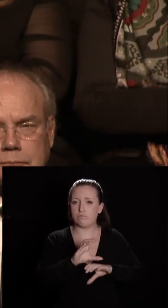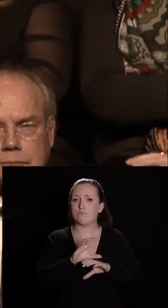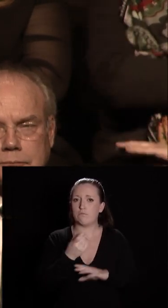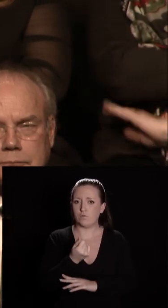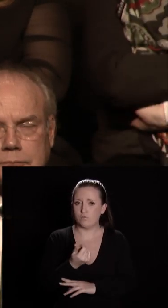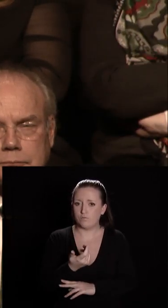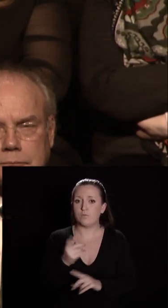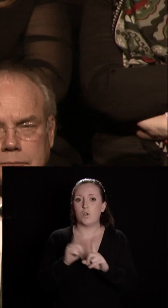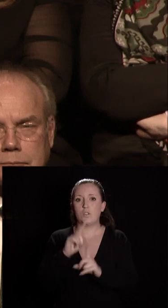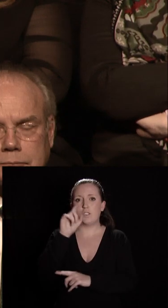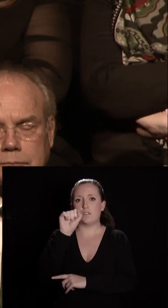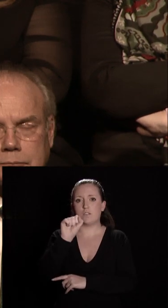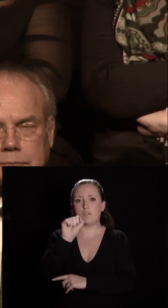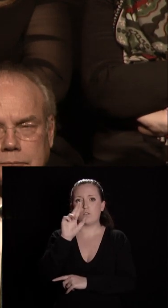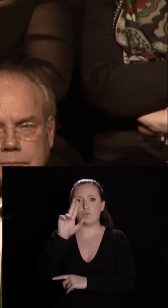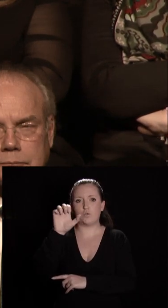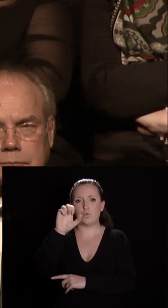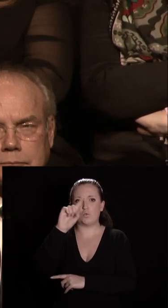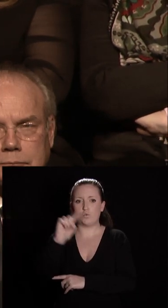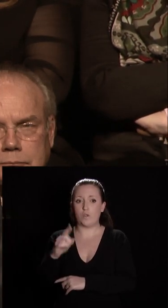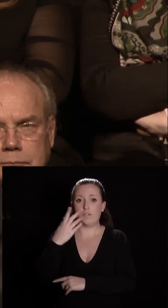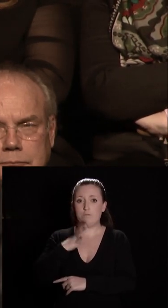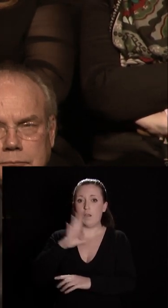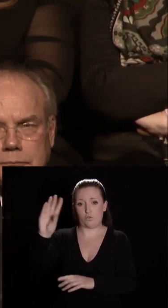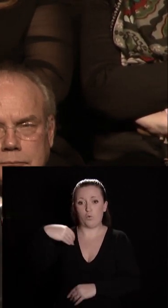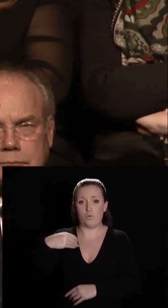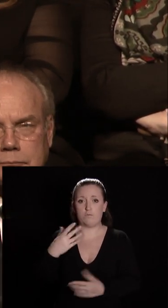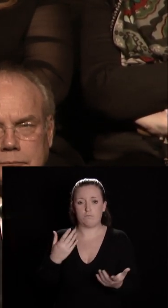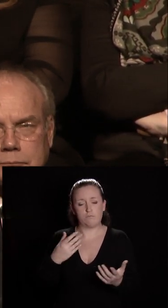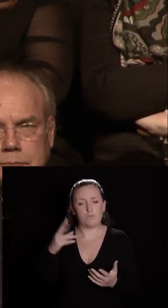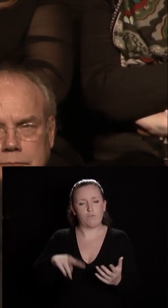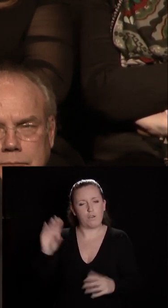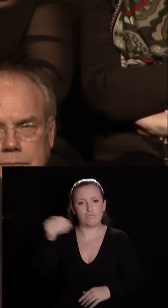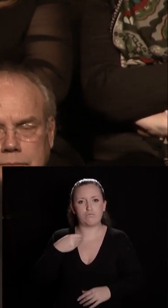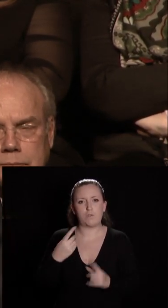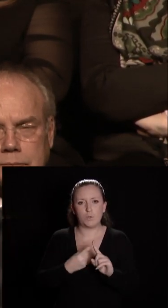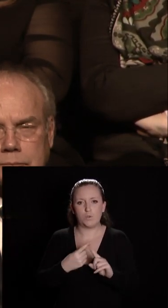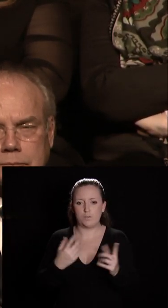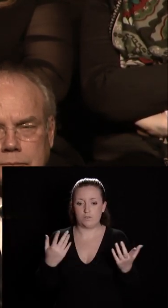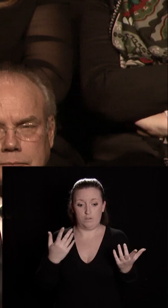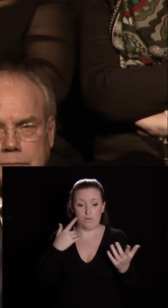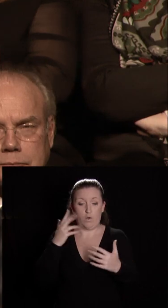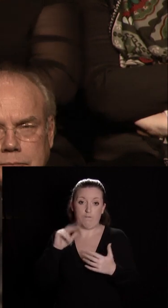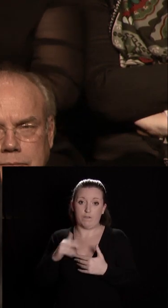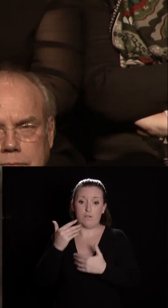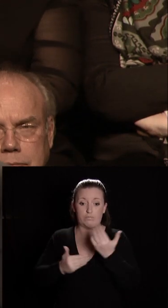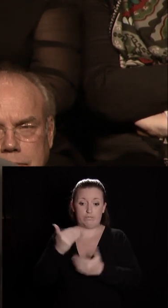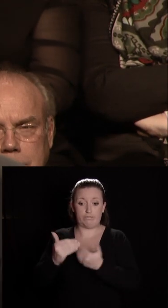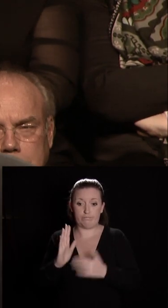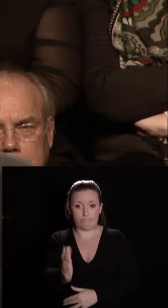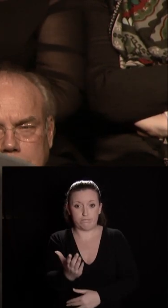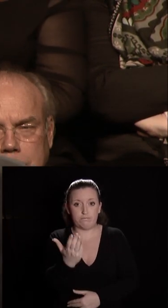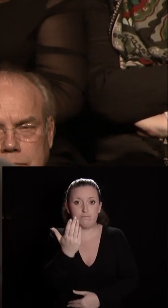avec Suez qui nous a accompagnés par du mécénat et pas qu'un peu dans la dernière ligne droite de ce qu'on appelle ou de ce qu'on peut appeler une